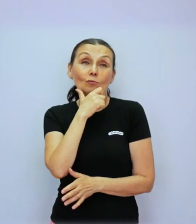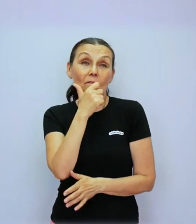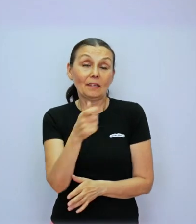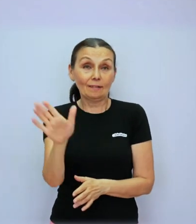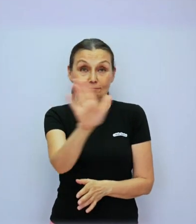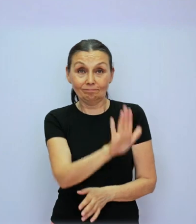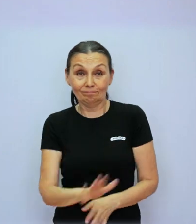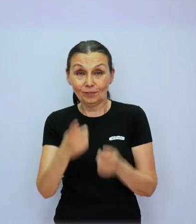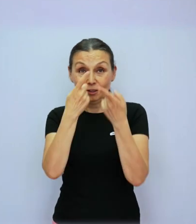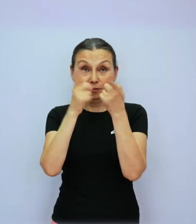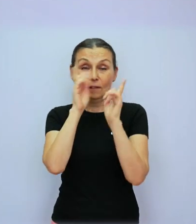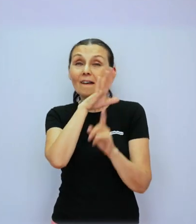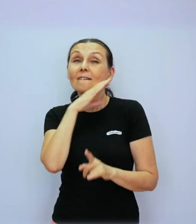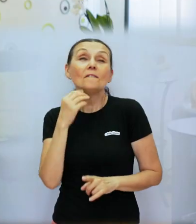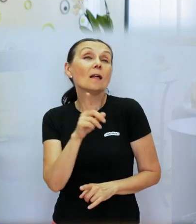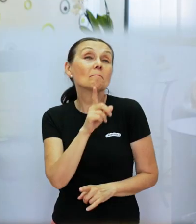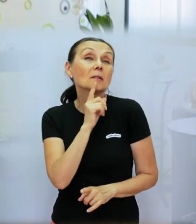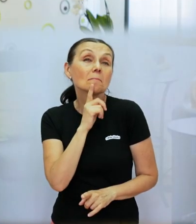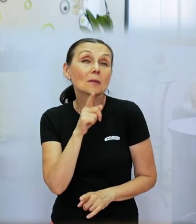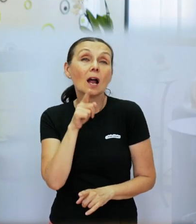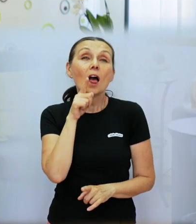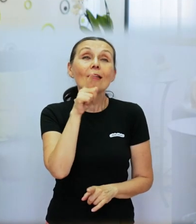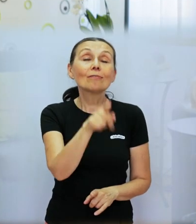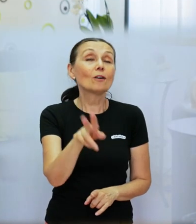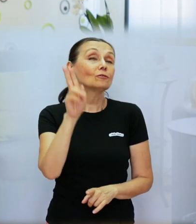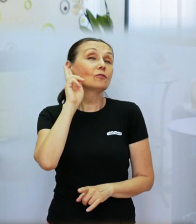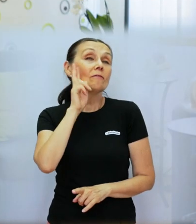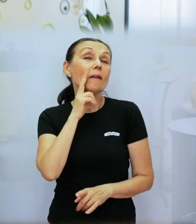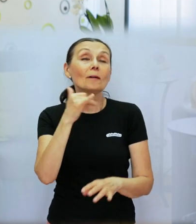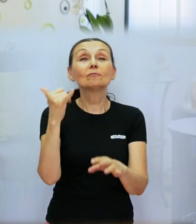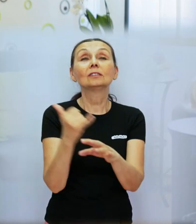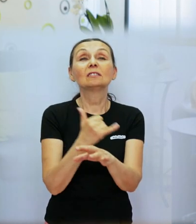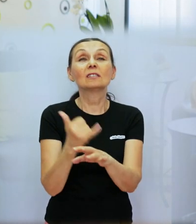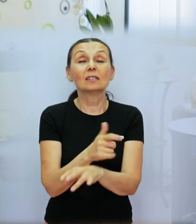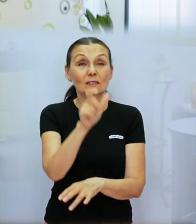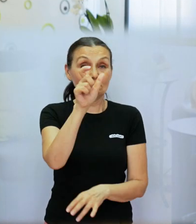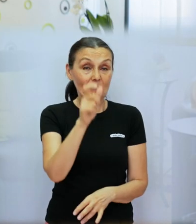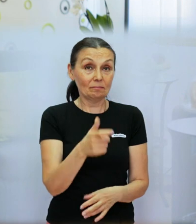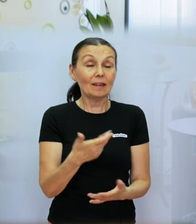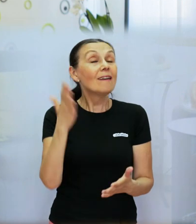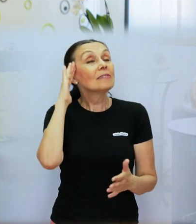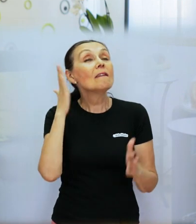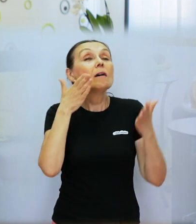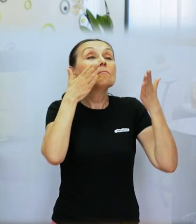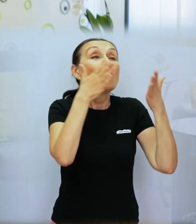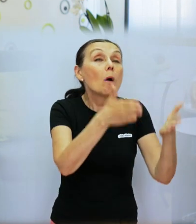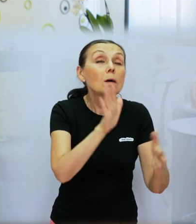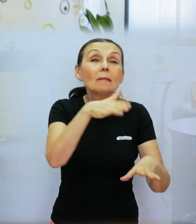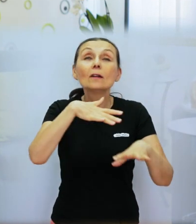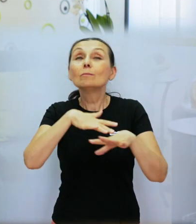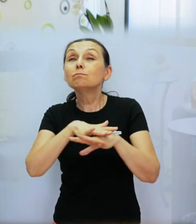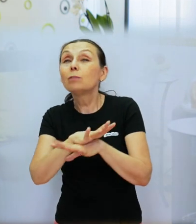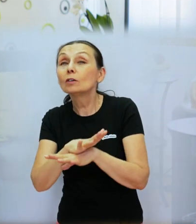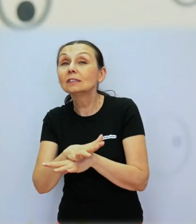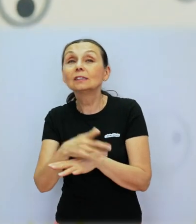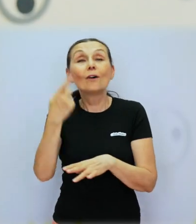je totiž na Slovensku veľmi málo. Toto je to, čo u tých nepočujúcich absentuje, že v podstate nemajú sa kam obrátiť, pretože majú